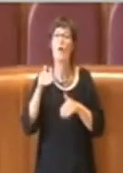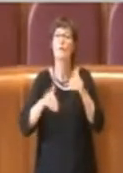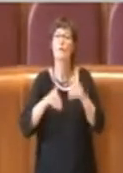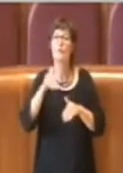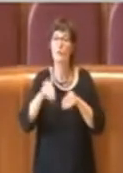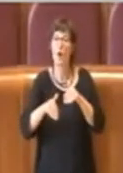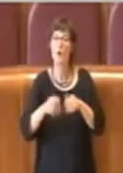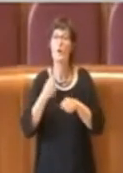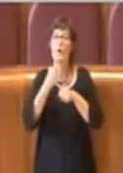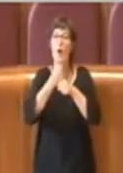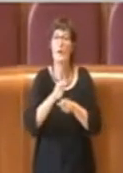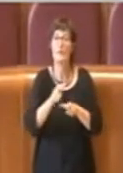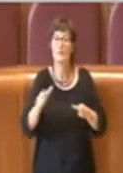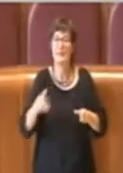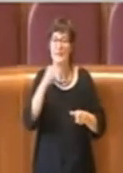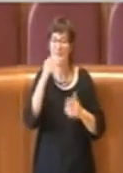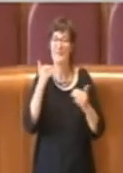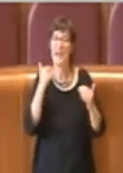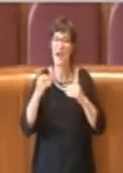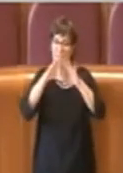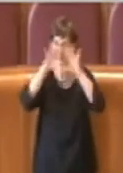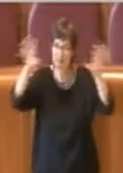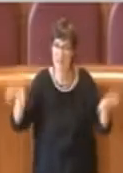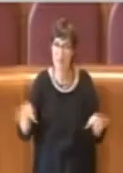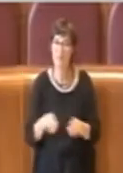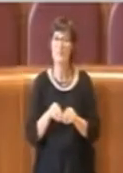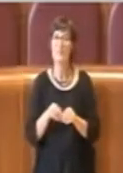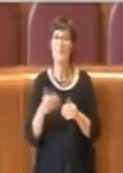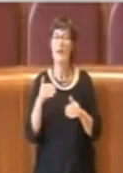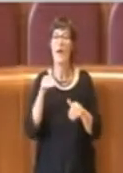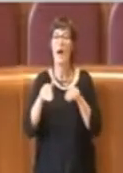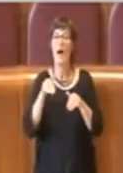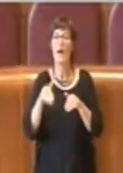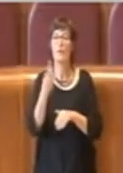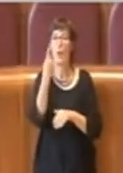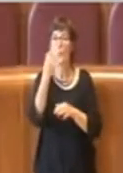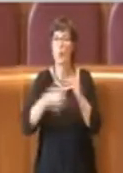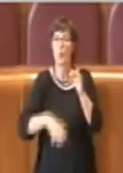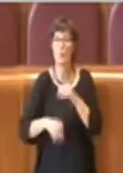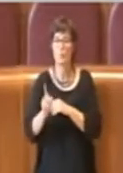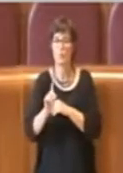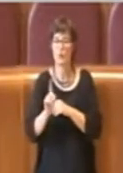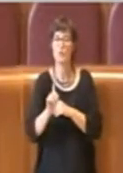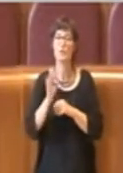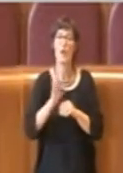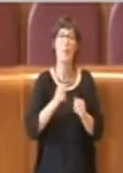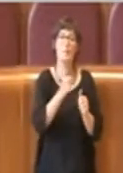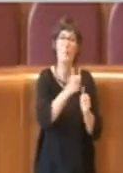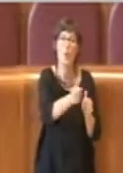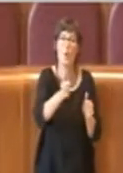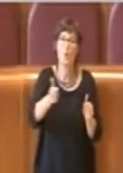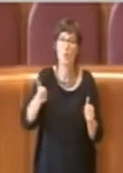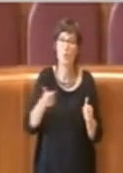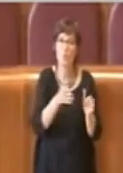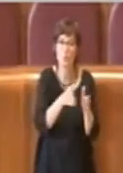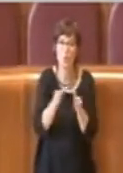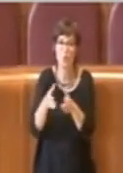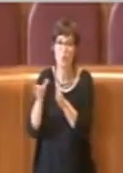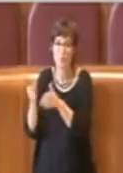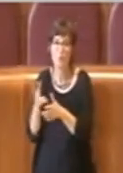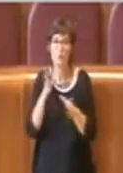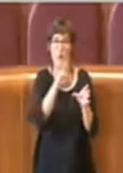'assemblea tutta insieme, ma si vota per gruppi, mentre il presidente e il vice vengono eletti dalla commissione stessa. In